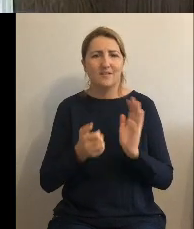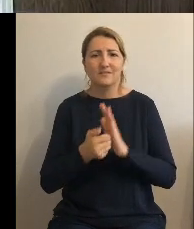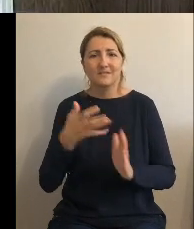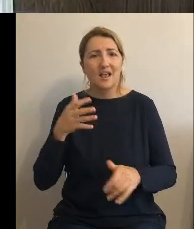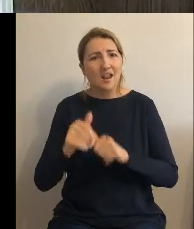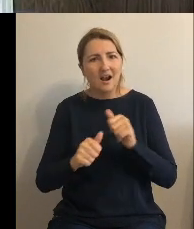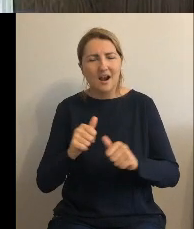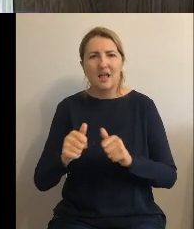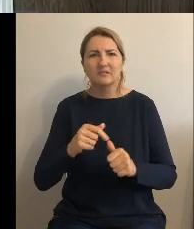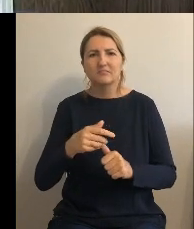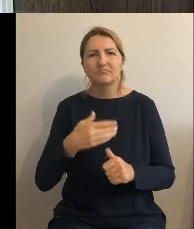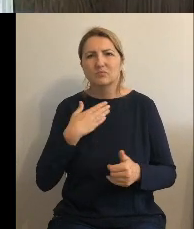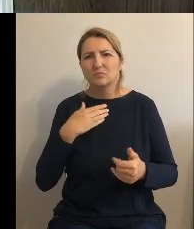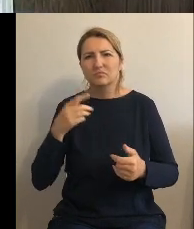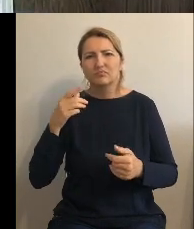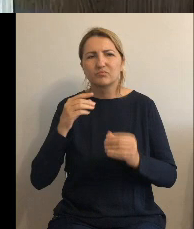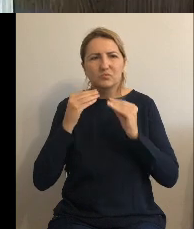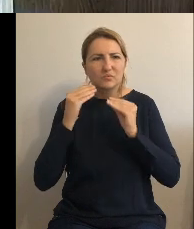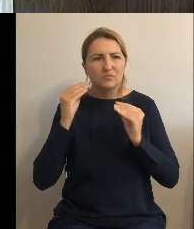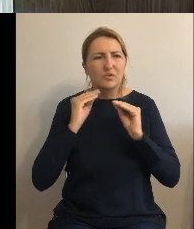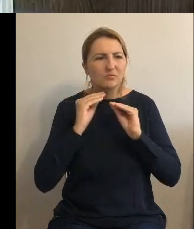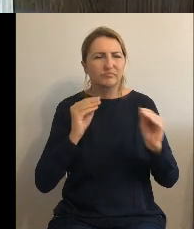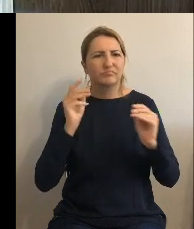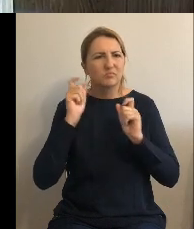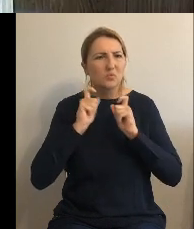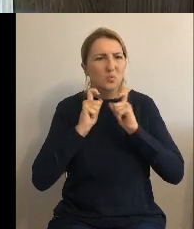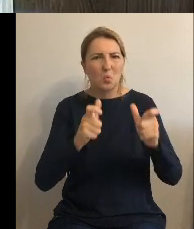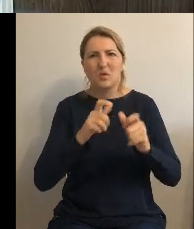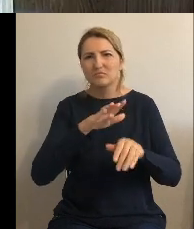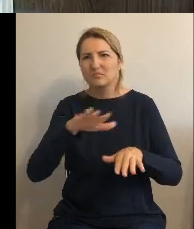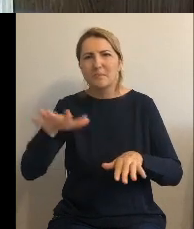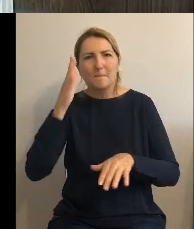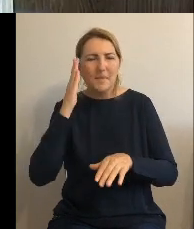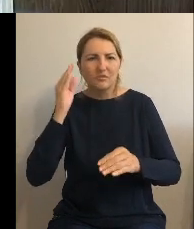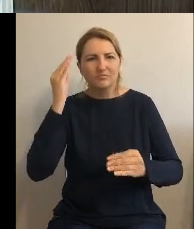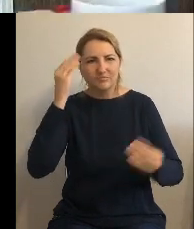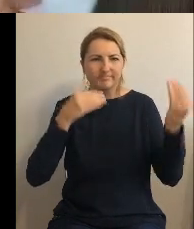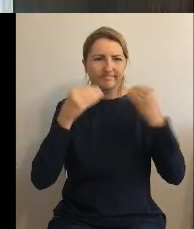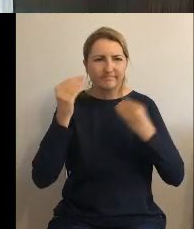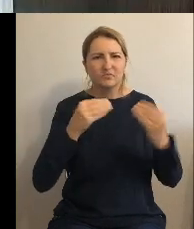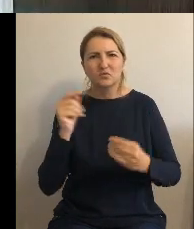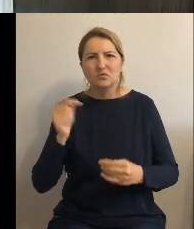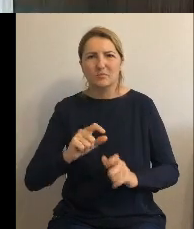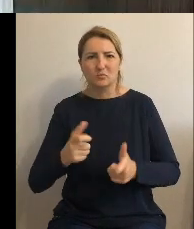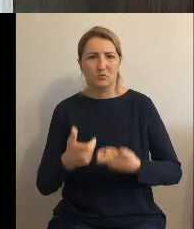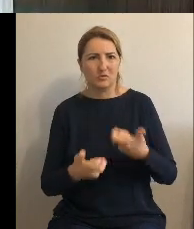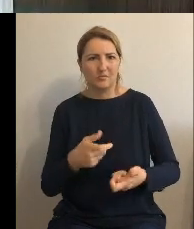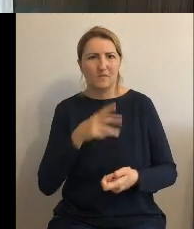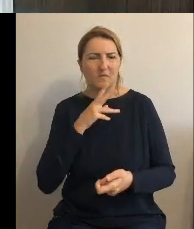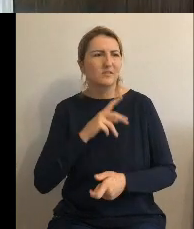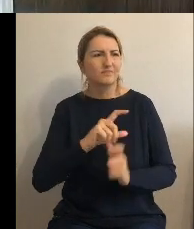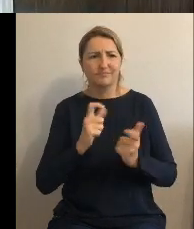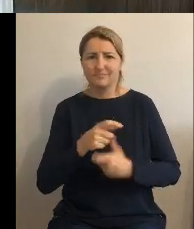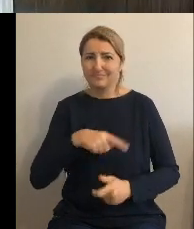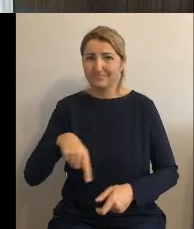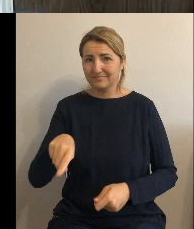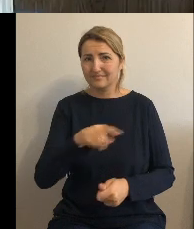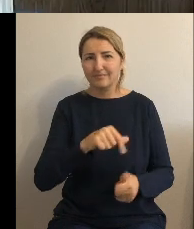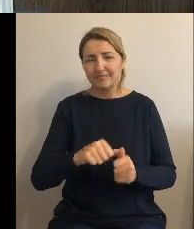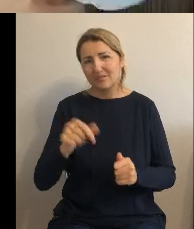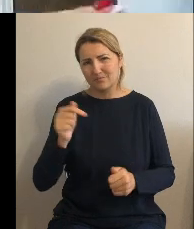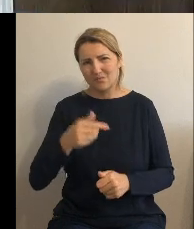że z tą wodą należy coś zrobić. I wszyscy sobie tutaj jak siedzimy zdajemy z tego sprawę, że jest konieczność